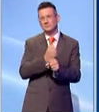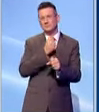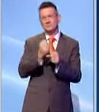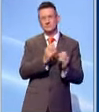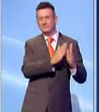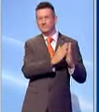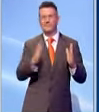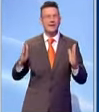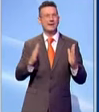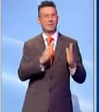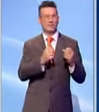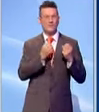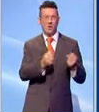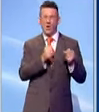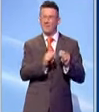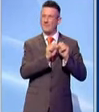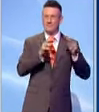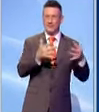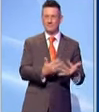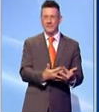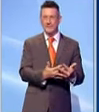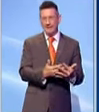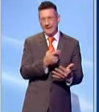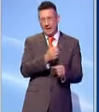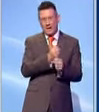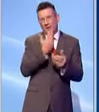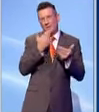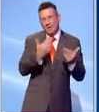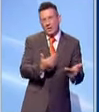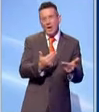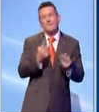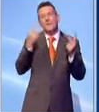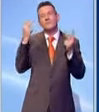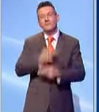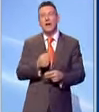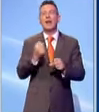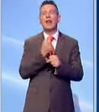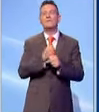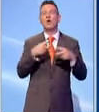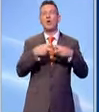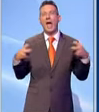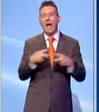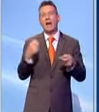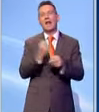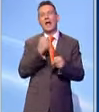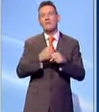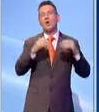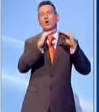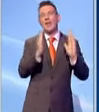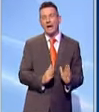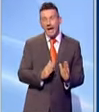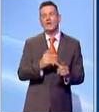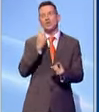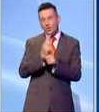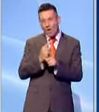la fase acuta della pandemia, ma è innegabile che una modalità quella del lavoro agile, del lavoro da casa, che andava ancora